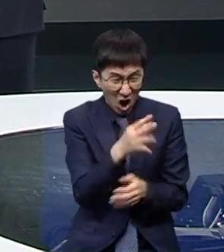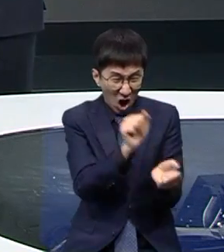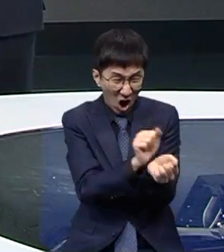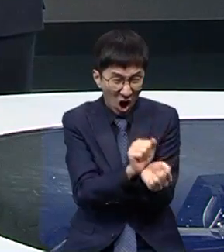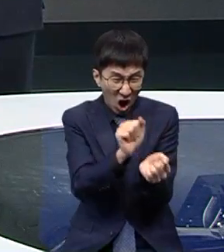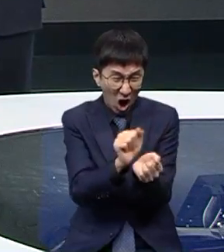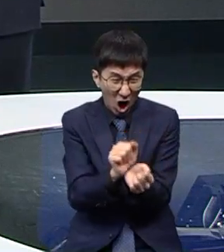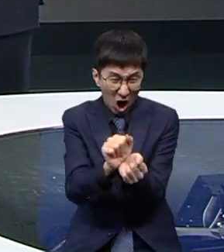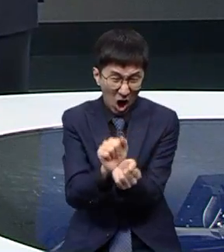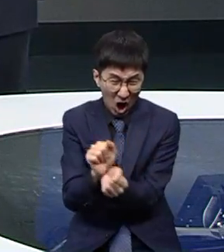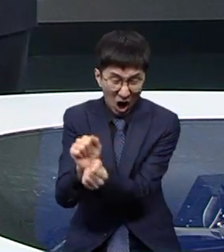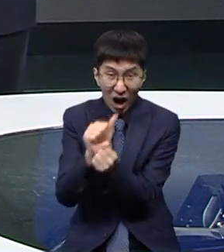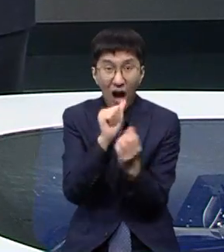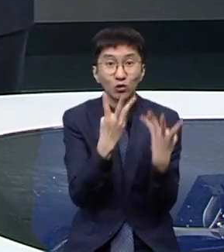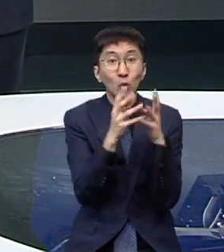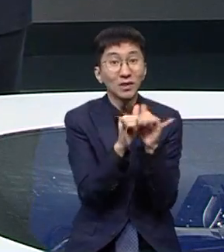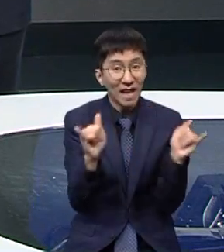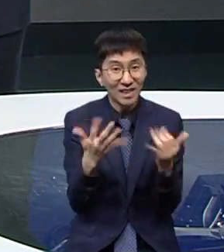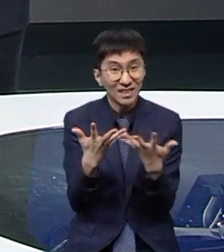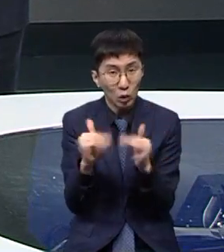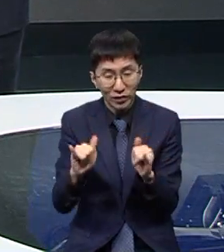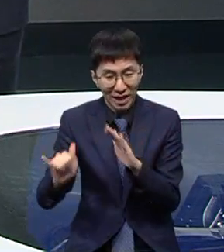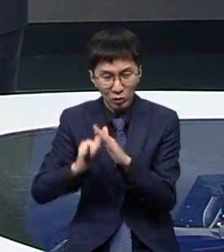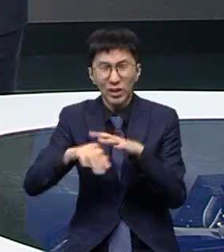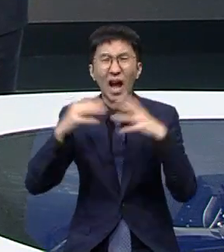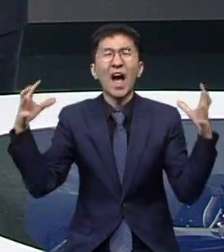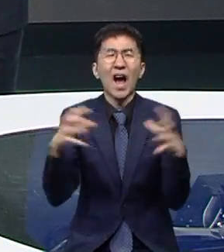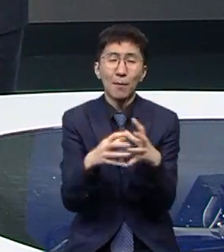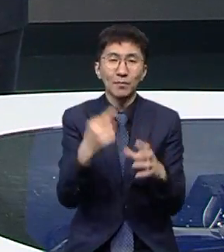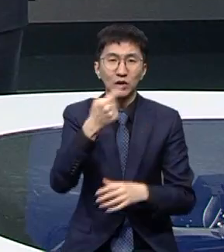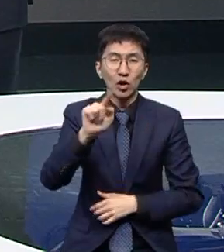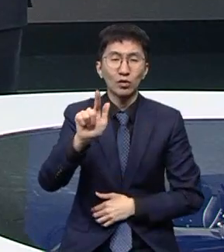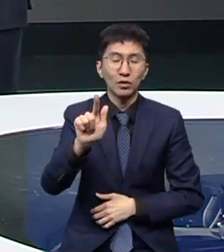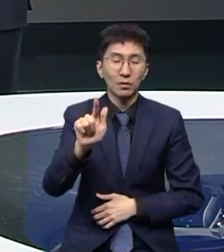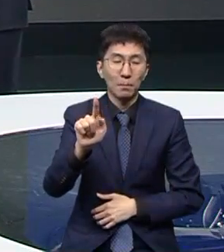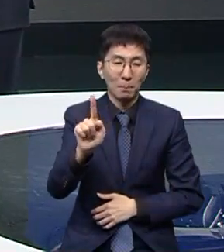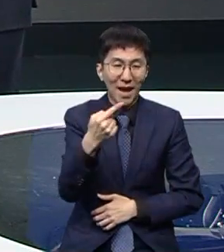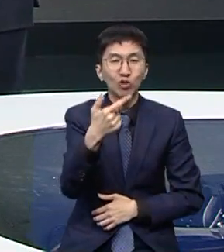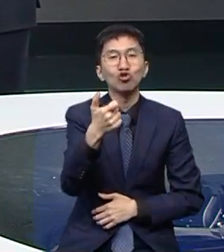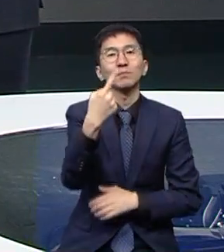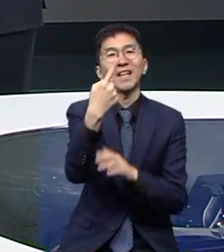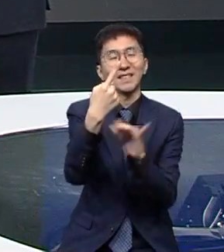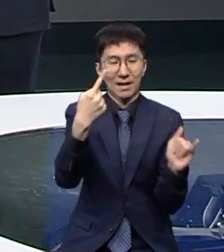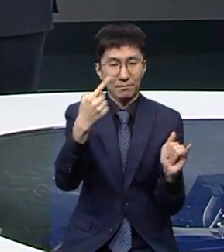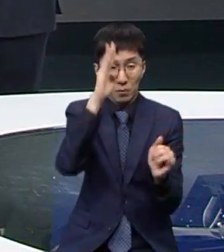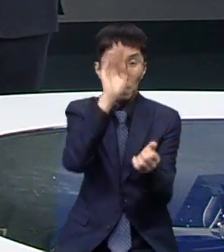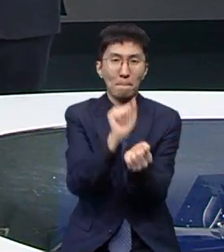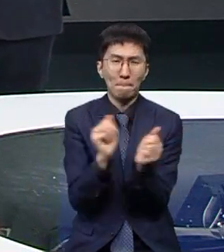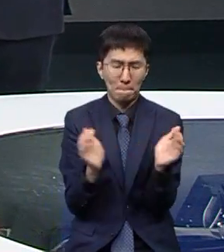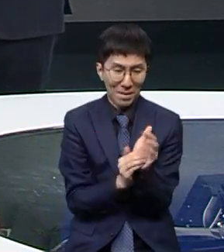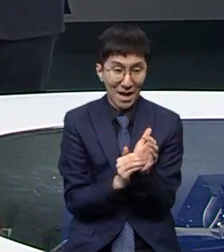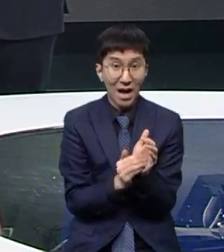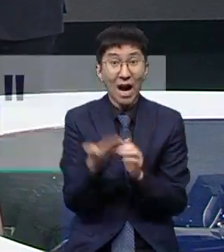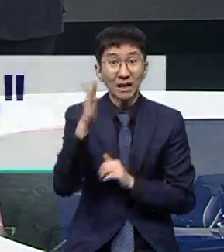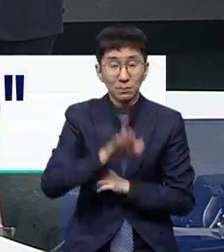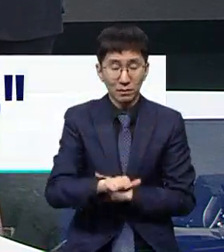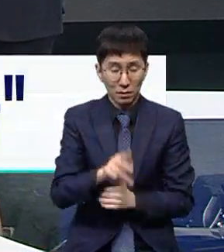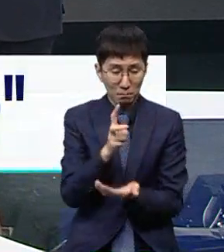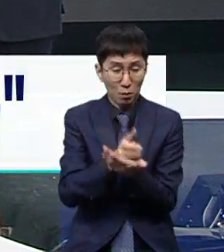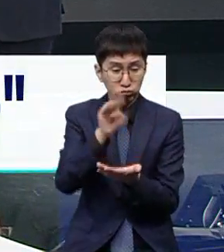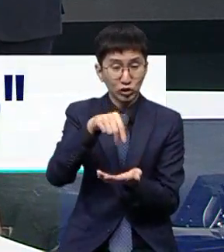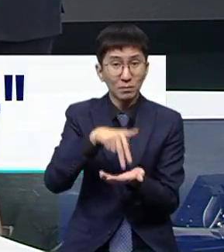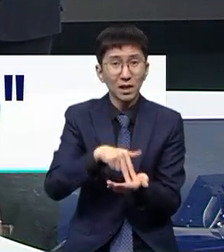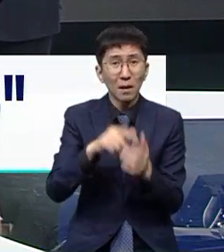수용자와 직원 그리고 가족을 다 합쳐서 모두 1,161명이 확진 판정을 받았습니다. 이런데도